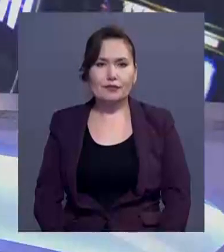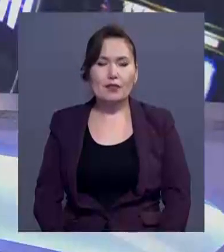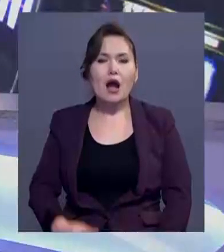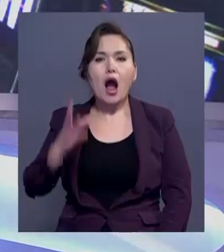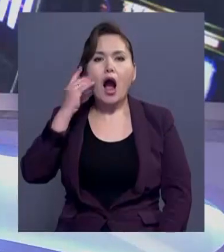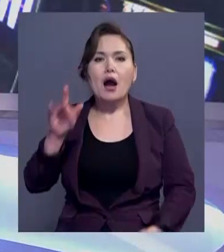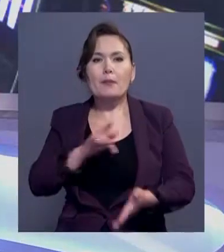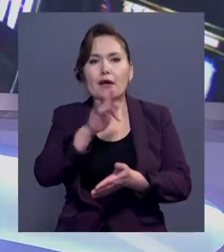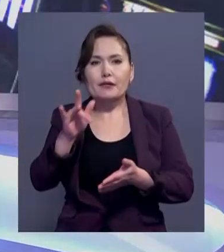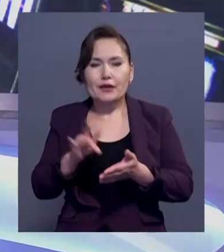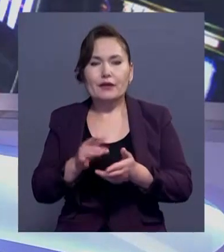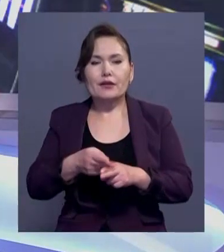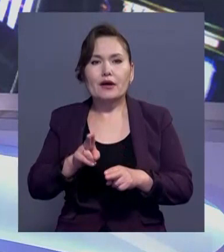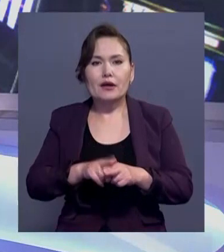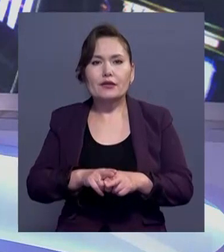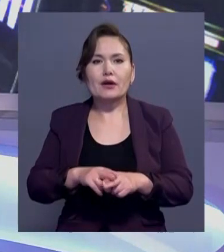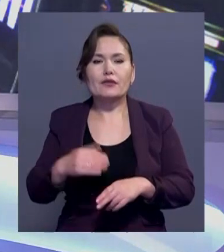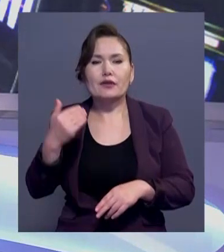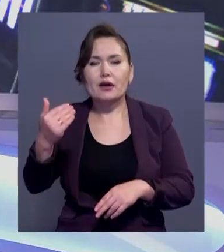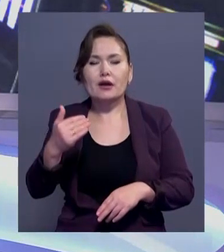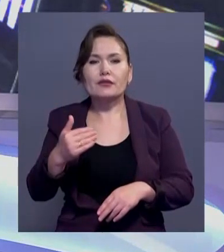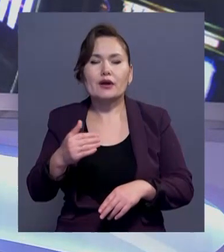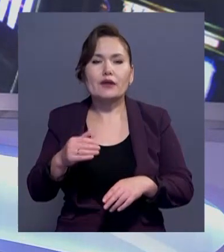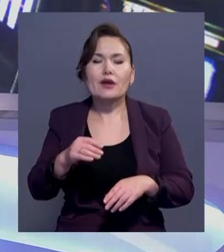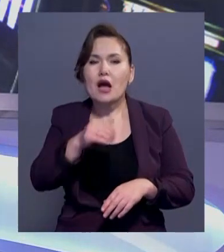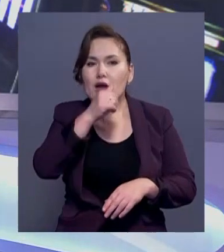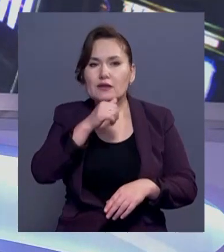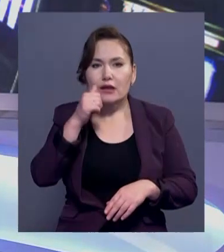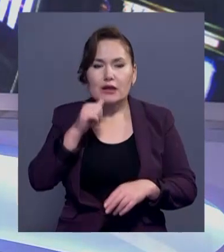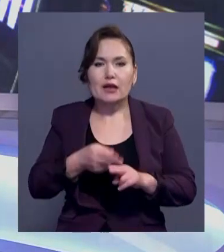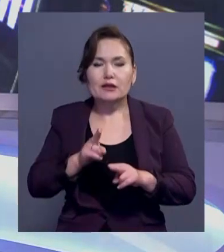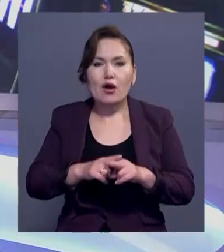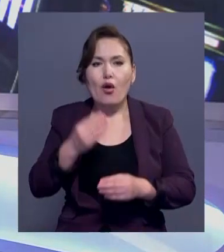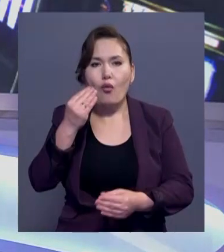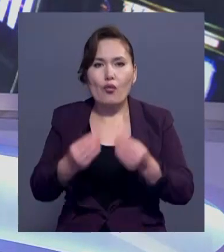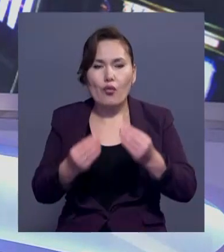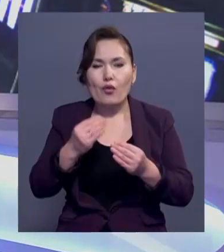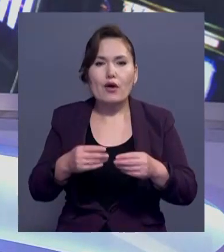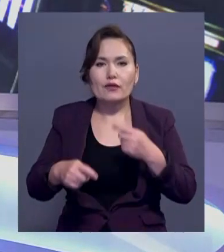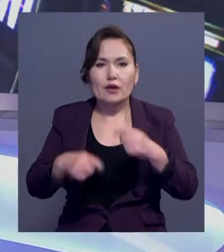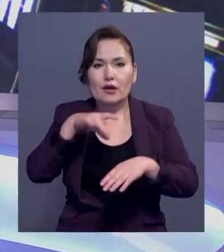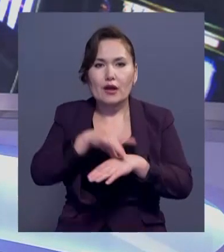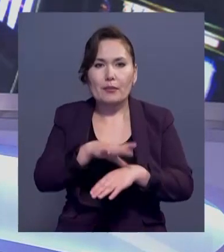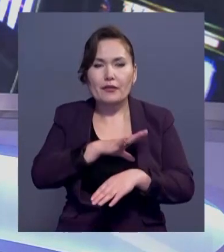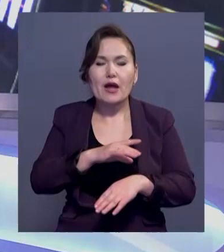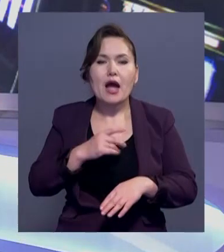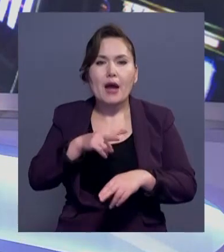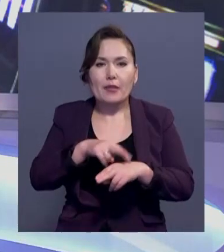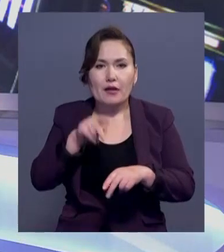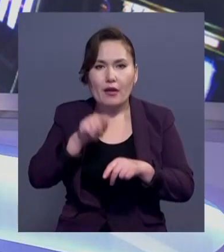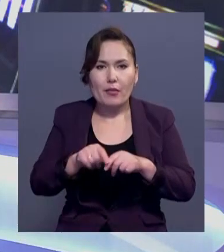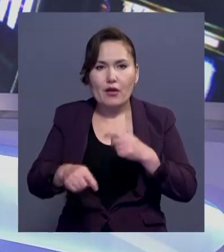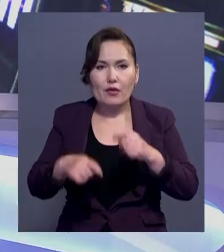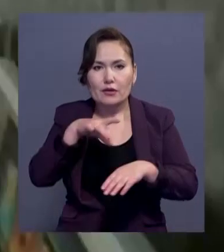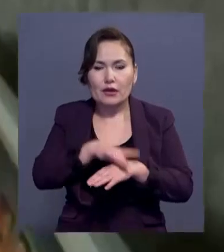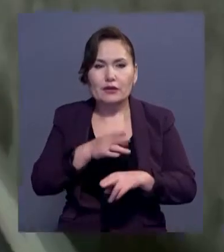Алматылық ерлі зайтлар жасырын ғойын қана ашқан. Олардың заңсыз әрекетін қалалық экономикалық тергеу департамент